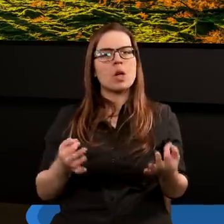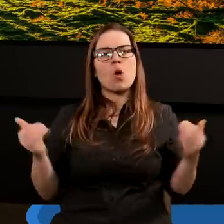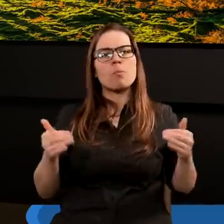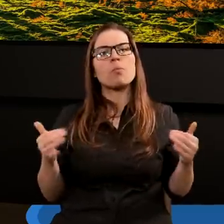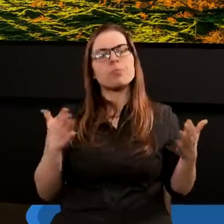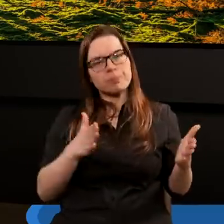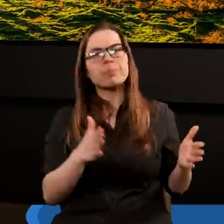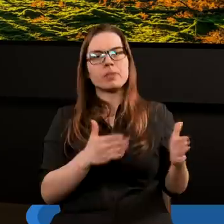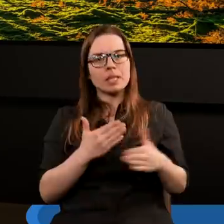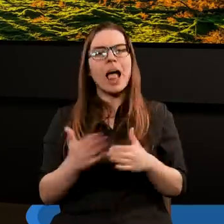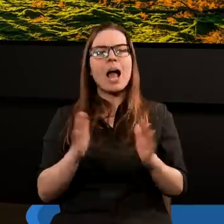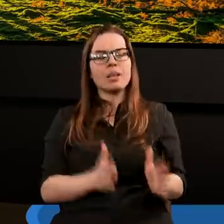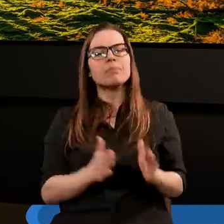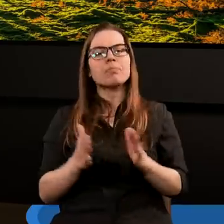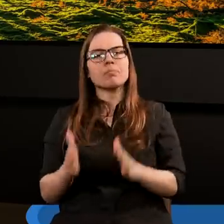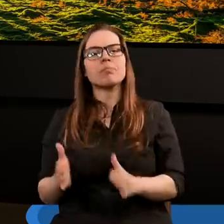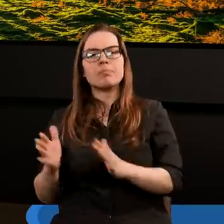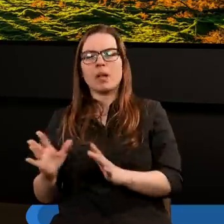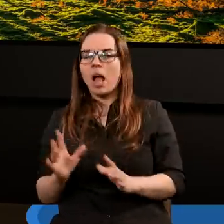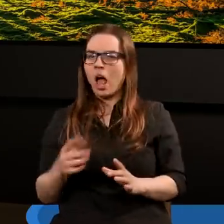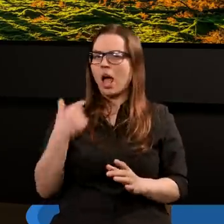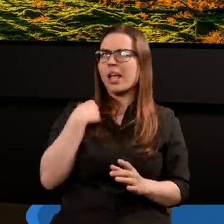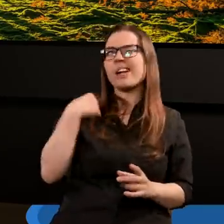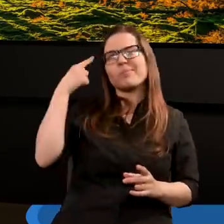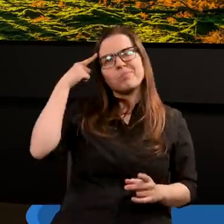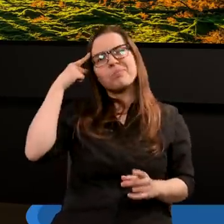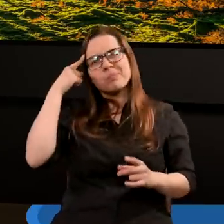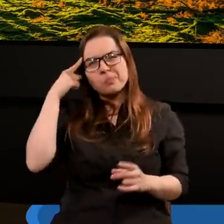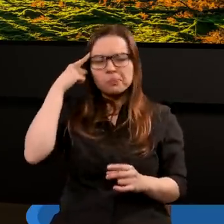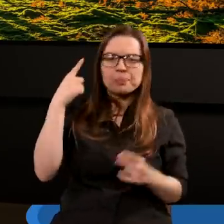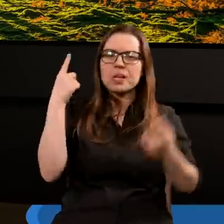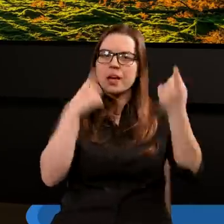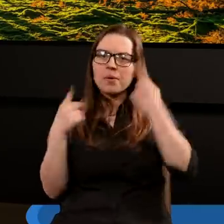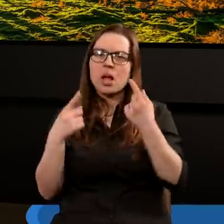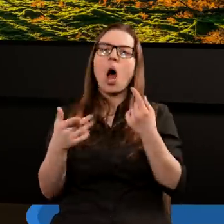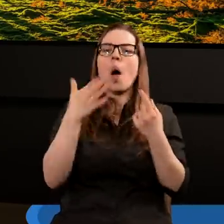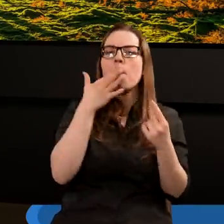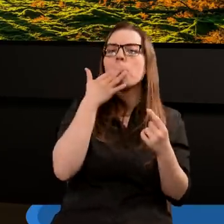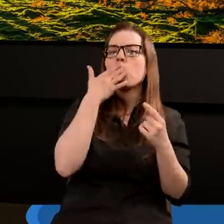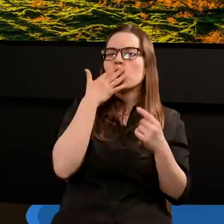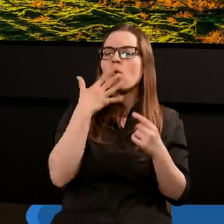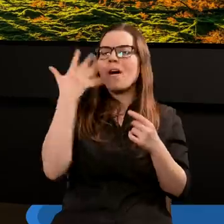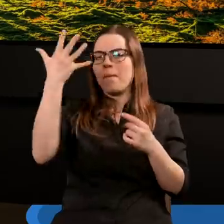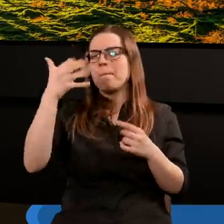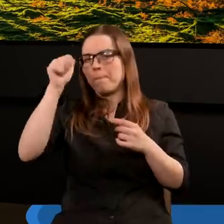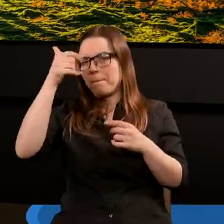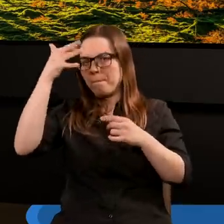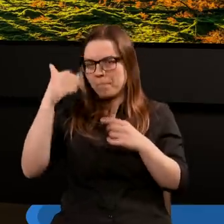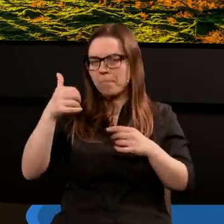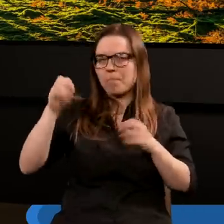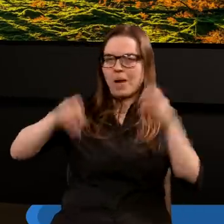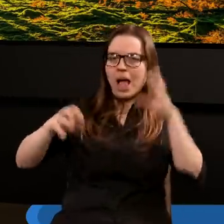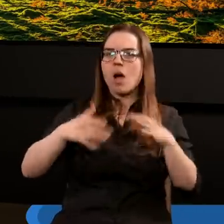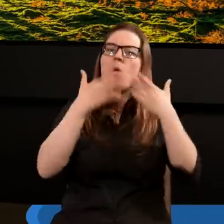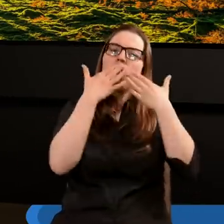idźmy dalej. bo ja tak sobie myślę, że mówiliśmy o tych pierwszych pięciu plagach i